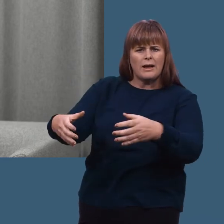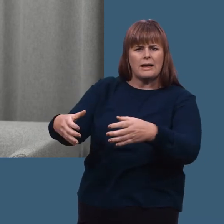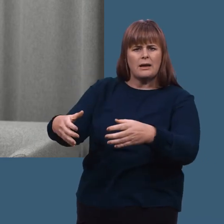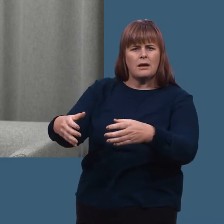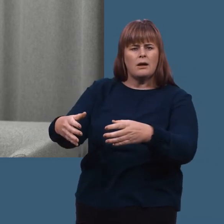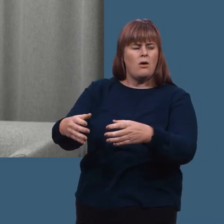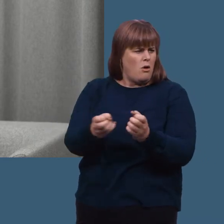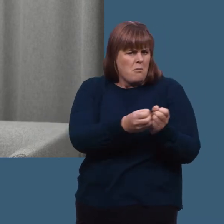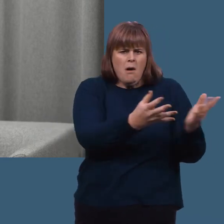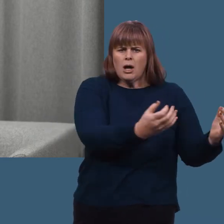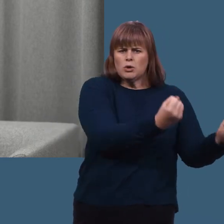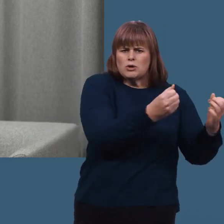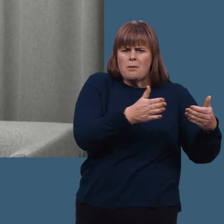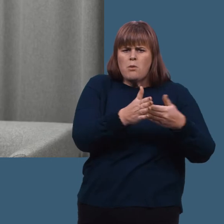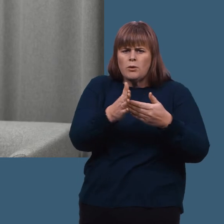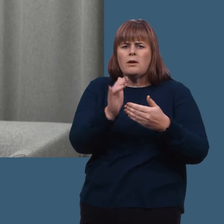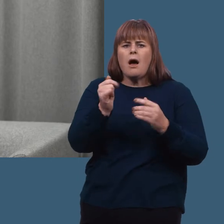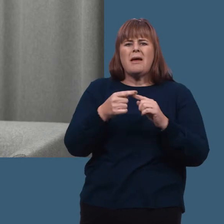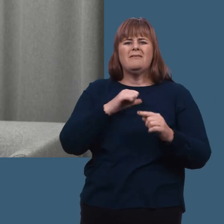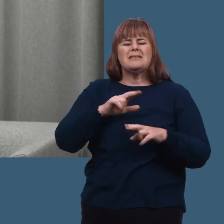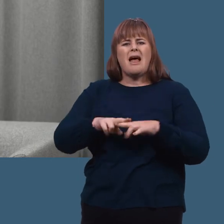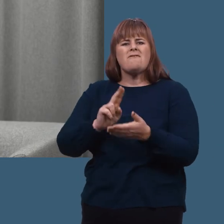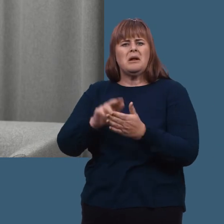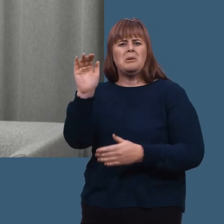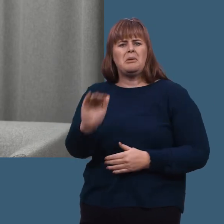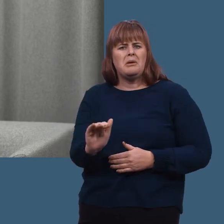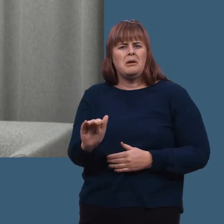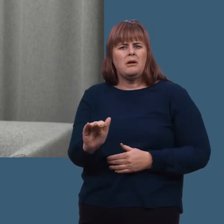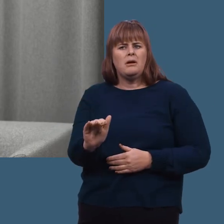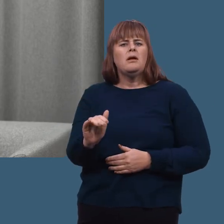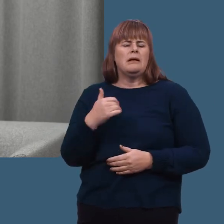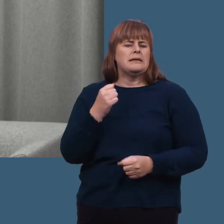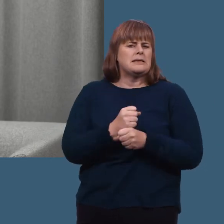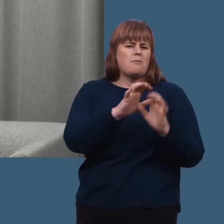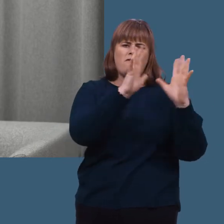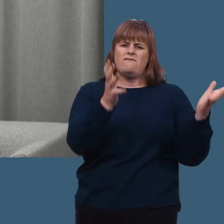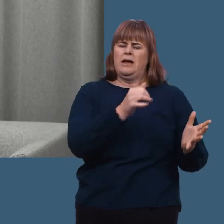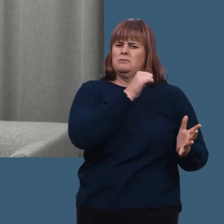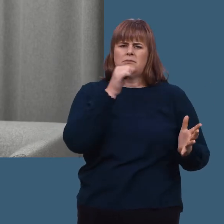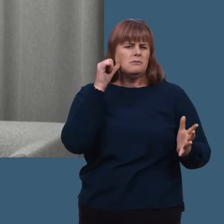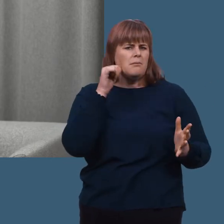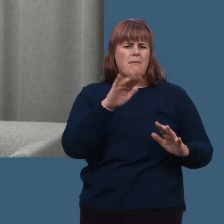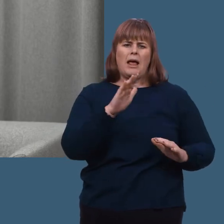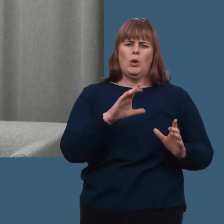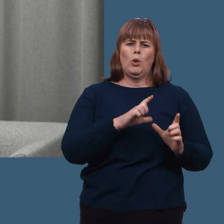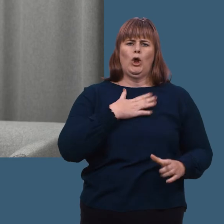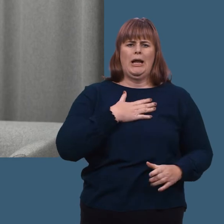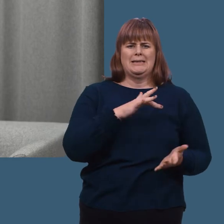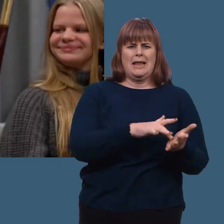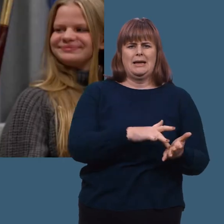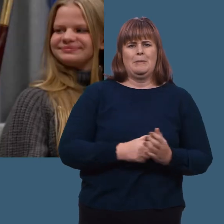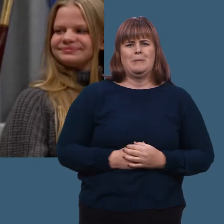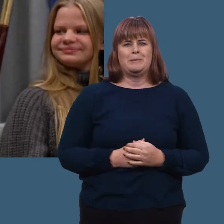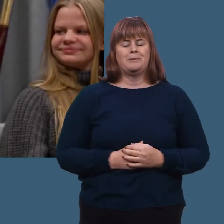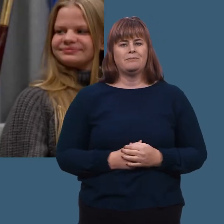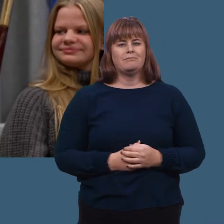utvikling. Og så er det masse trusler mot det, men uten FN så er helt sikker på at verden ville vært et fryktelig mye mer uhyggelig sted.